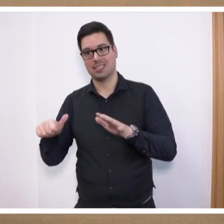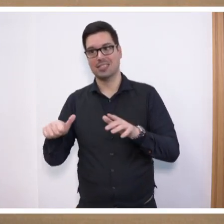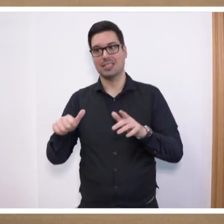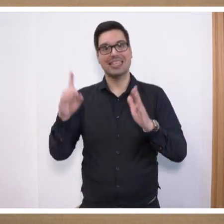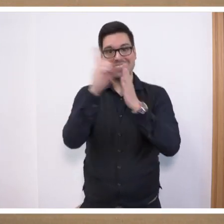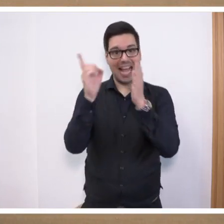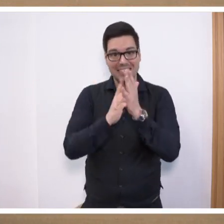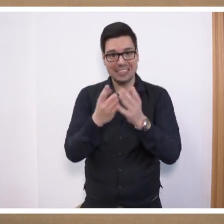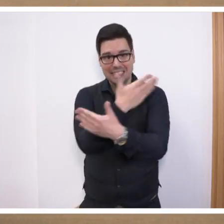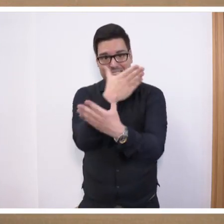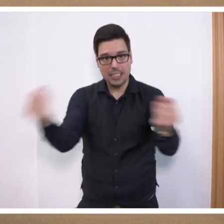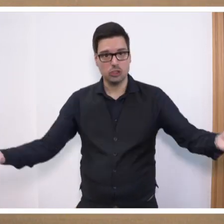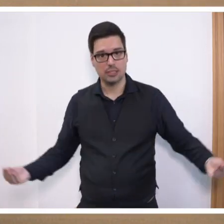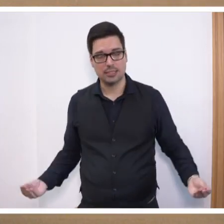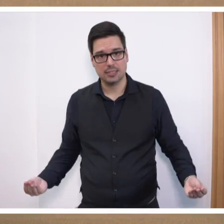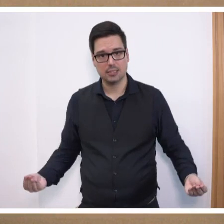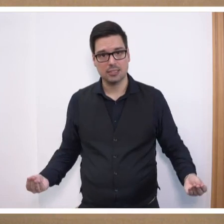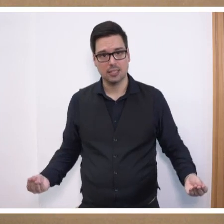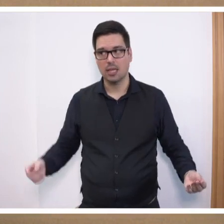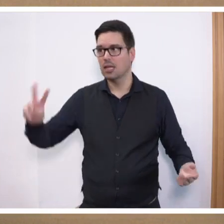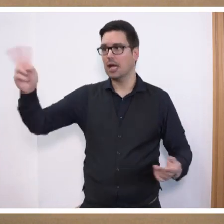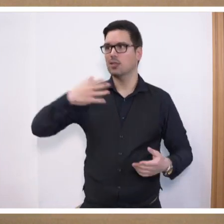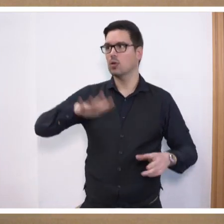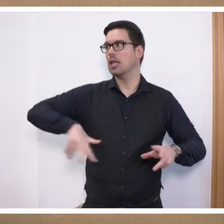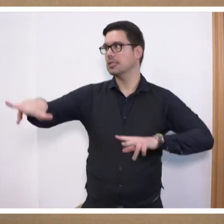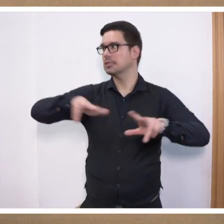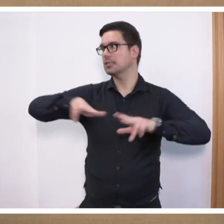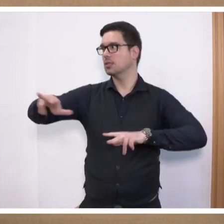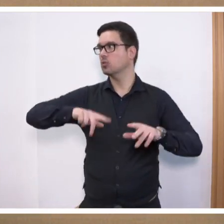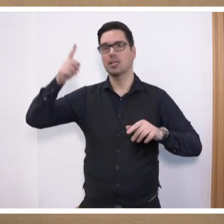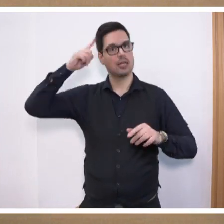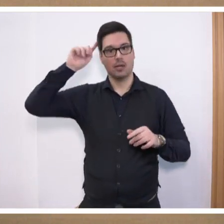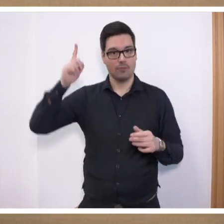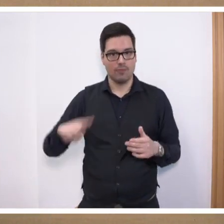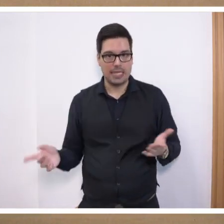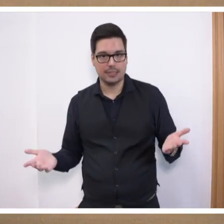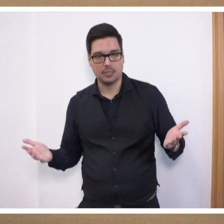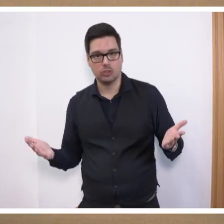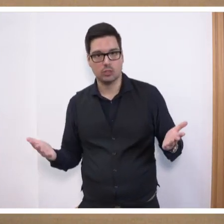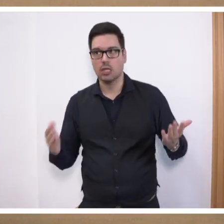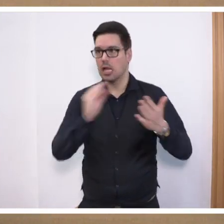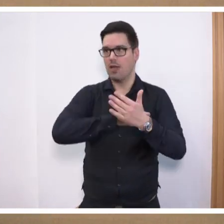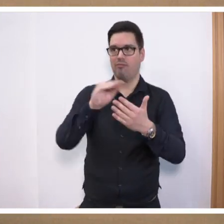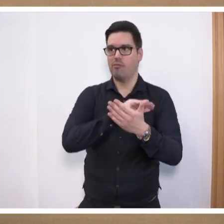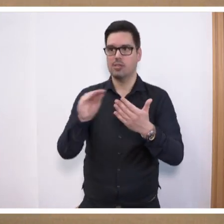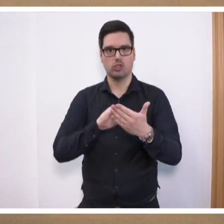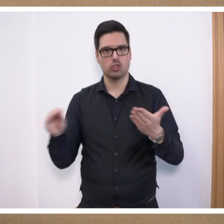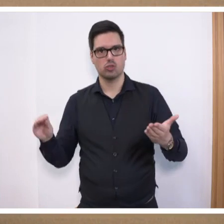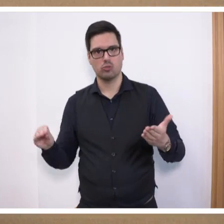Datenerfassung mehr. Die Antwort der Landesregierung war, wir wissen nicht, welche Schülerinnen und Schüler